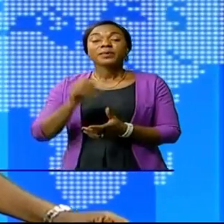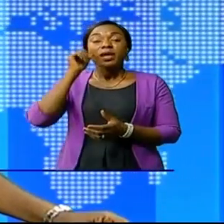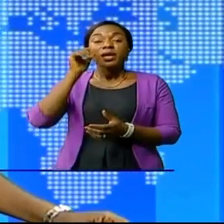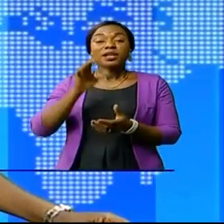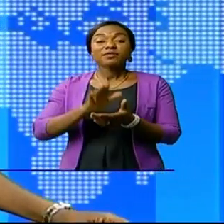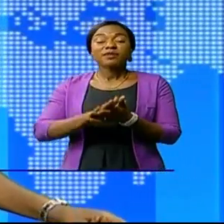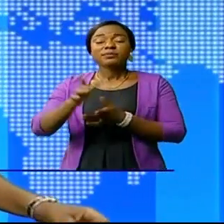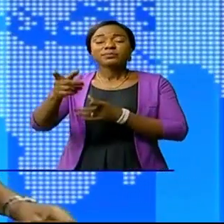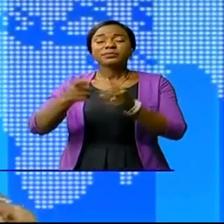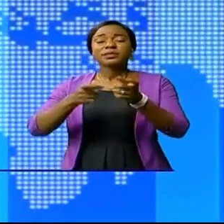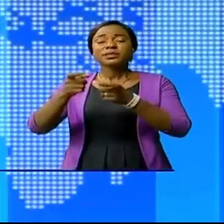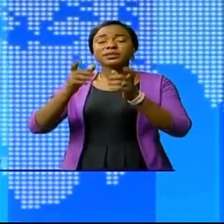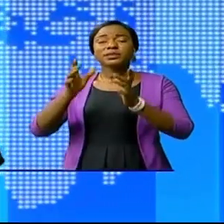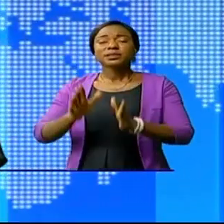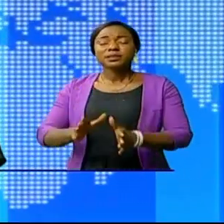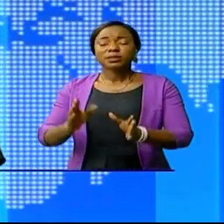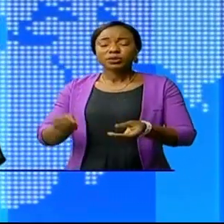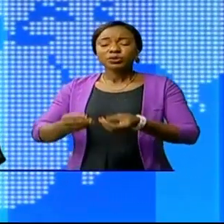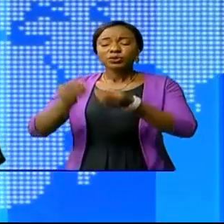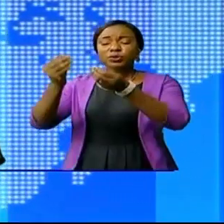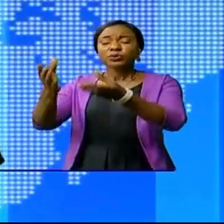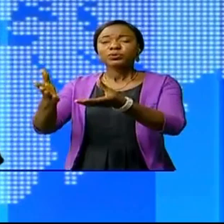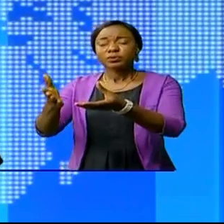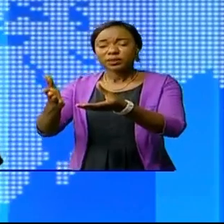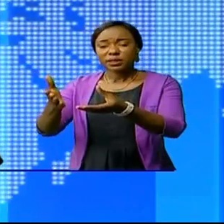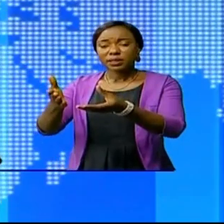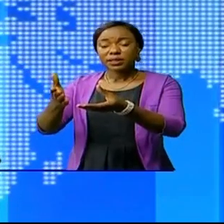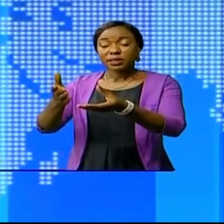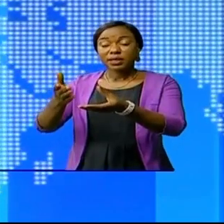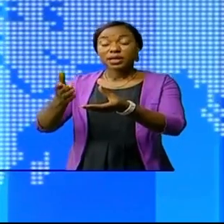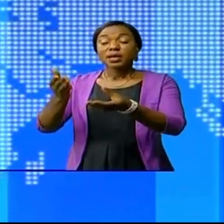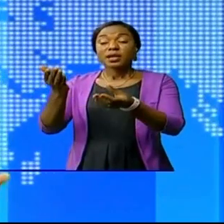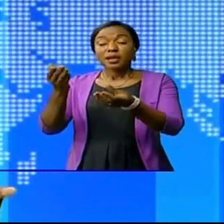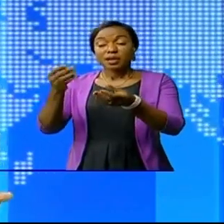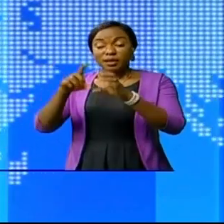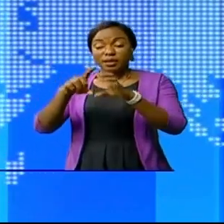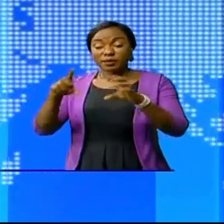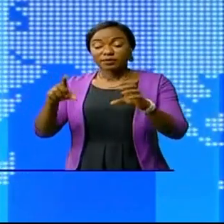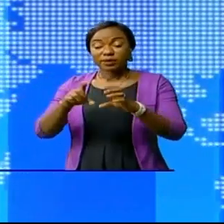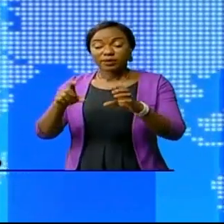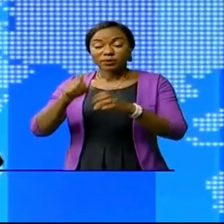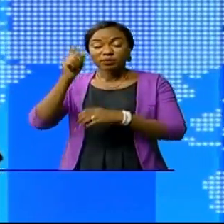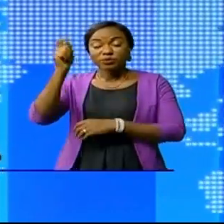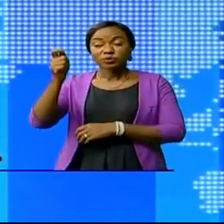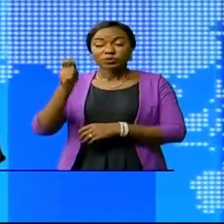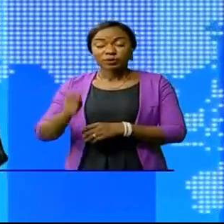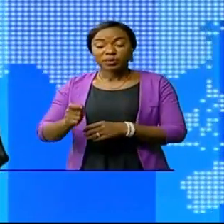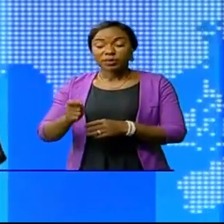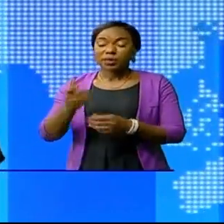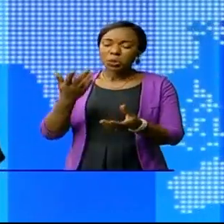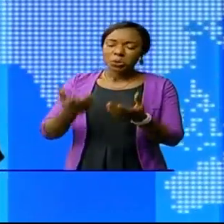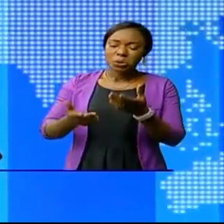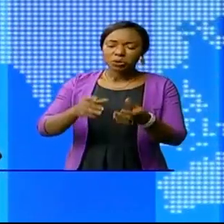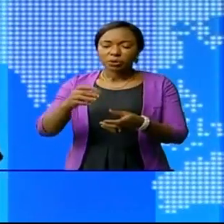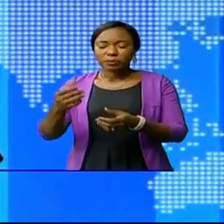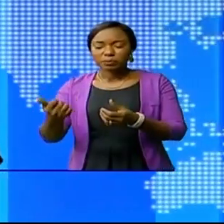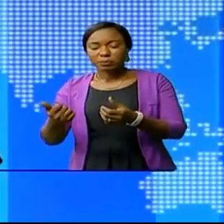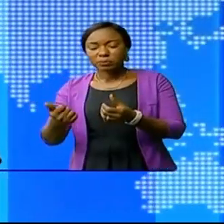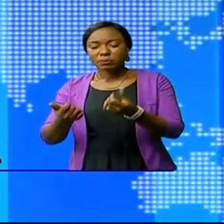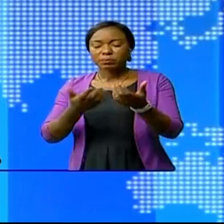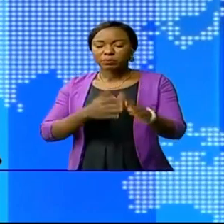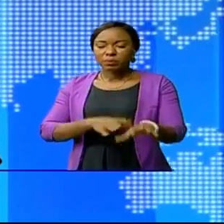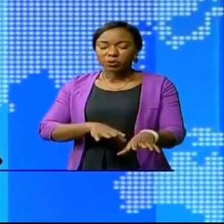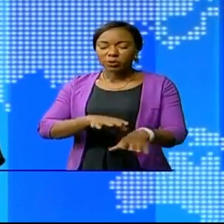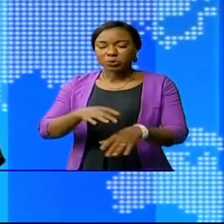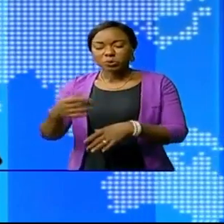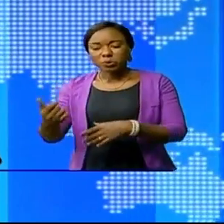de la RDC ont remis une enveloppe aux vaillants soldats qui sont certains morts, certains blessés, pour sécuriser les territoires